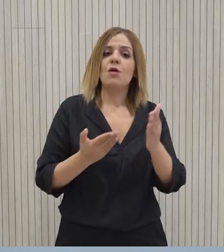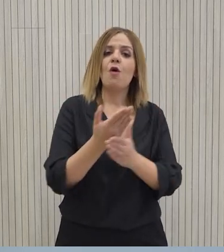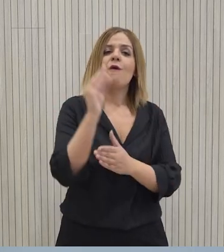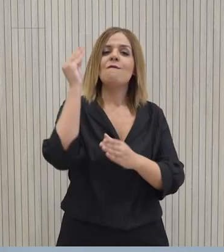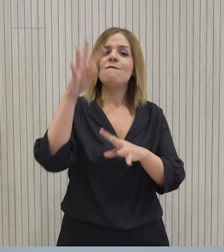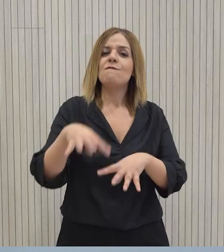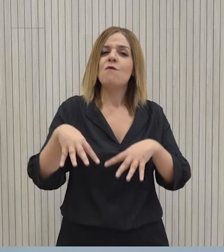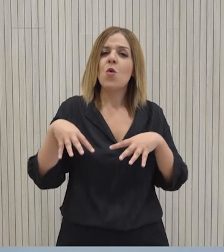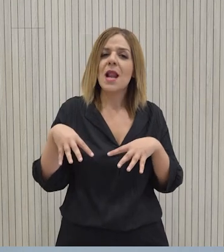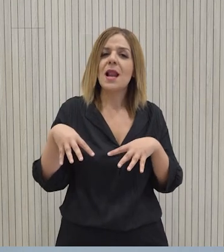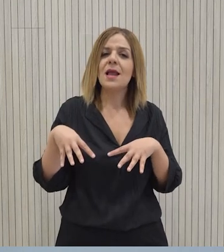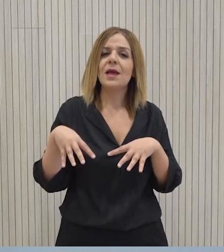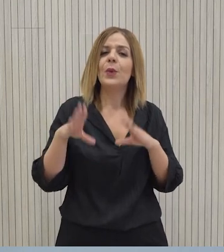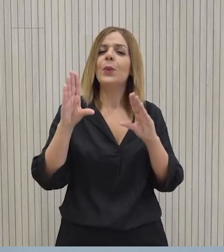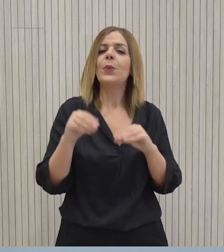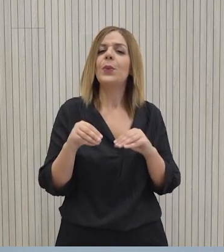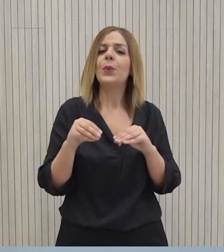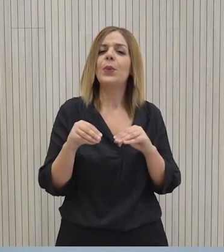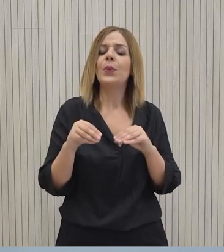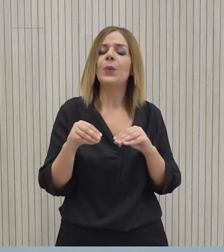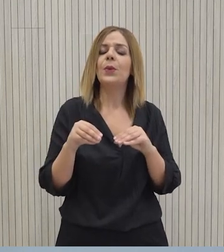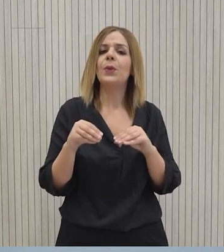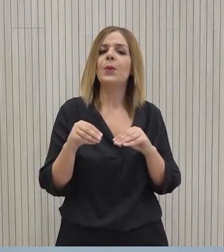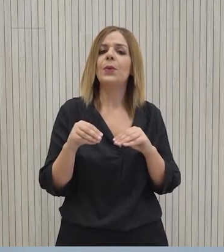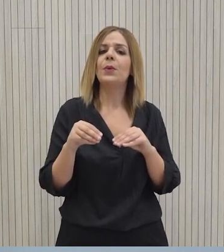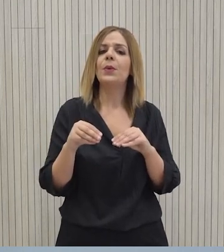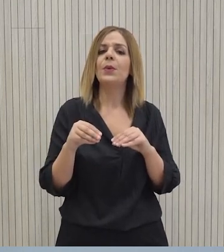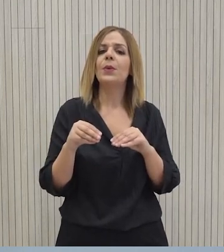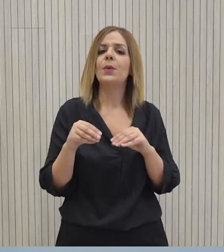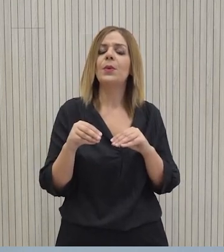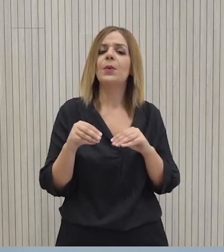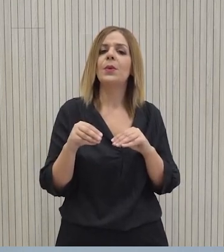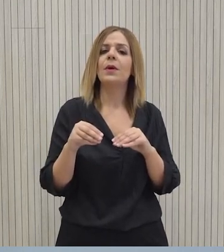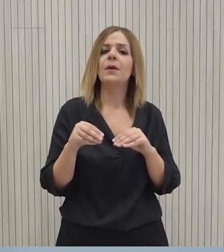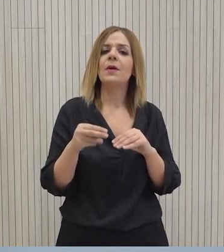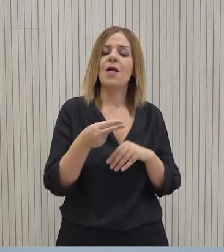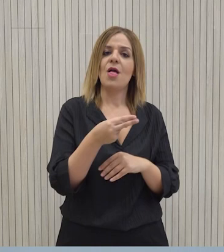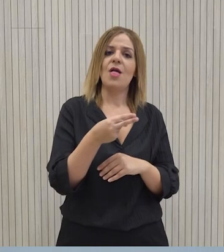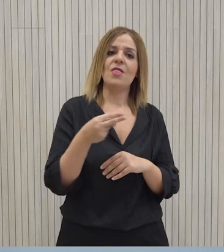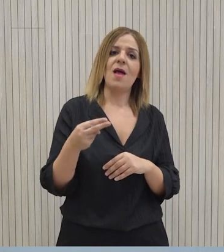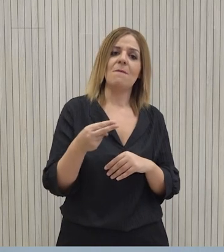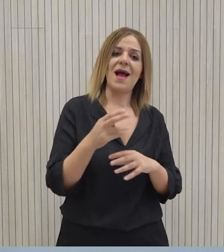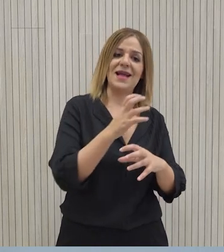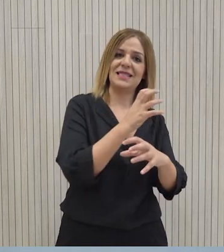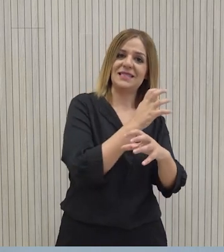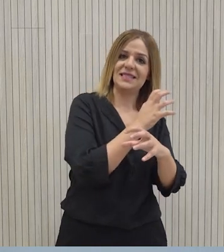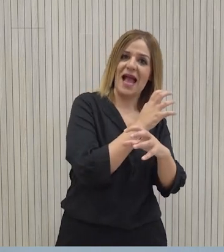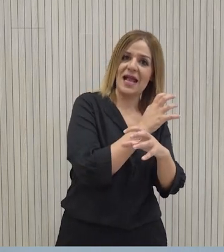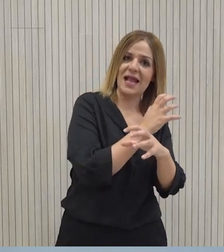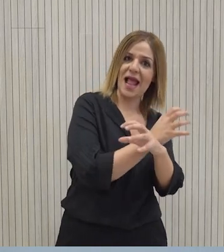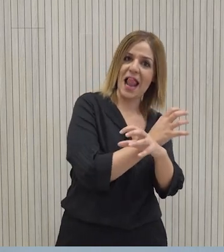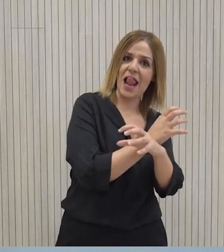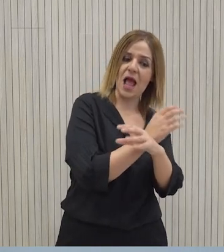για τον διαχωρισμό της ιδιότητας του γενικού εισαγγελέα